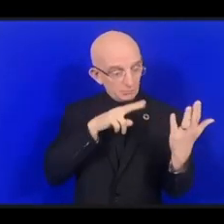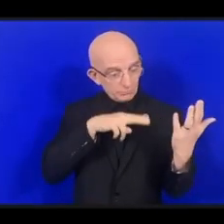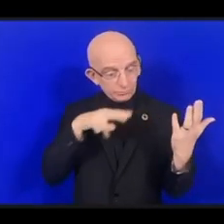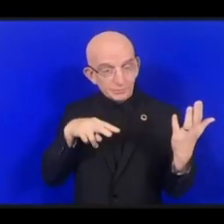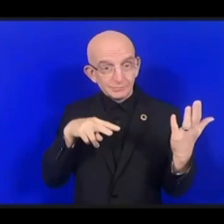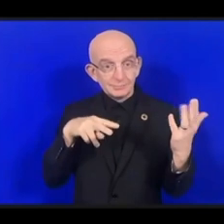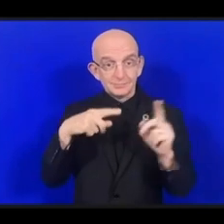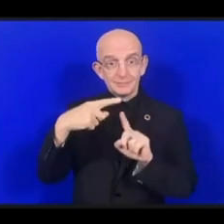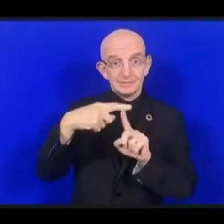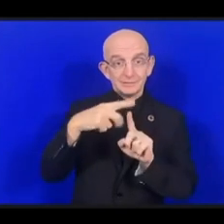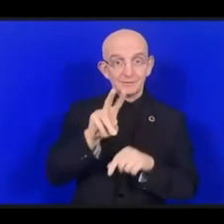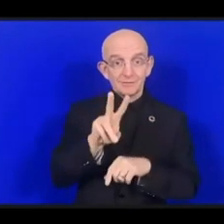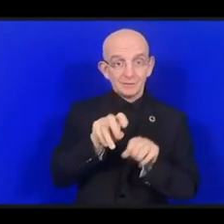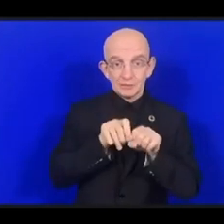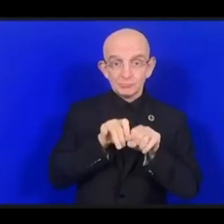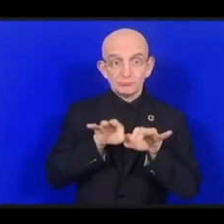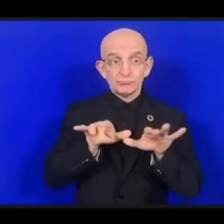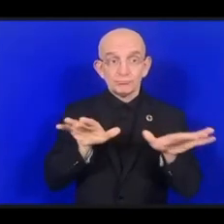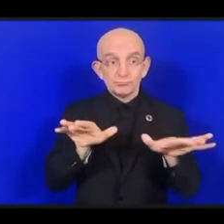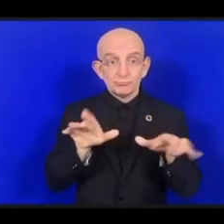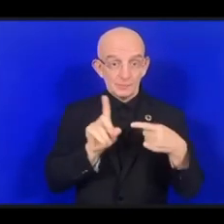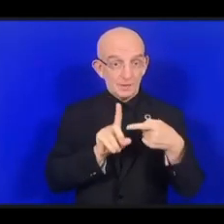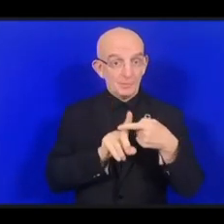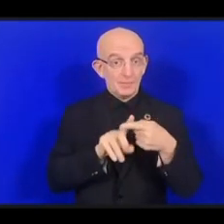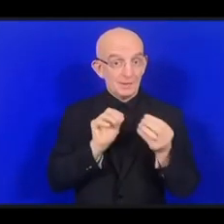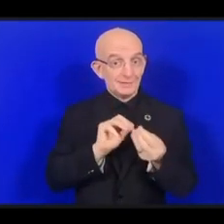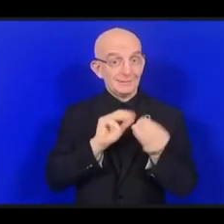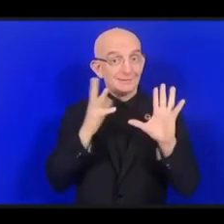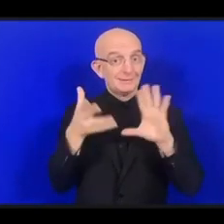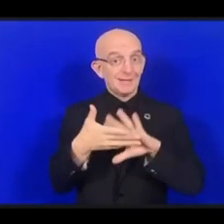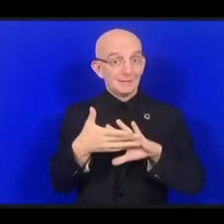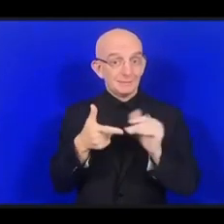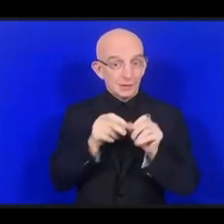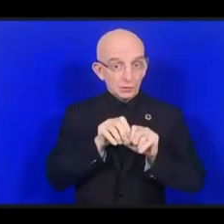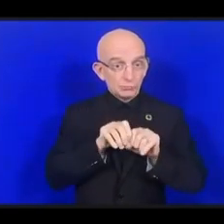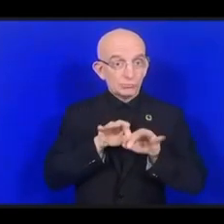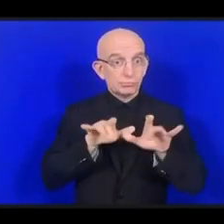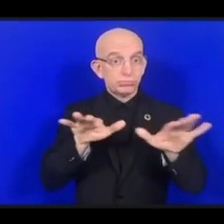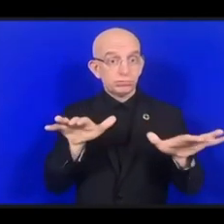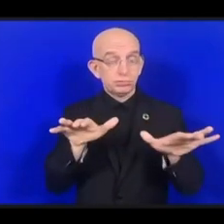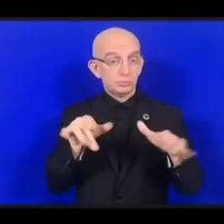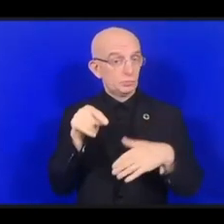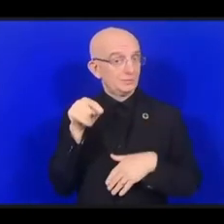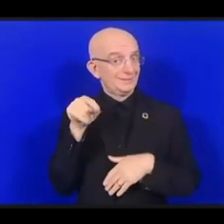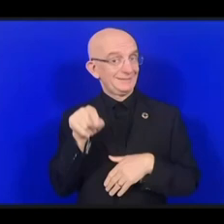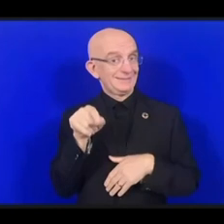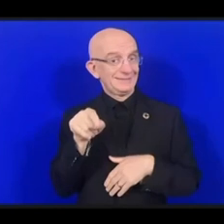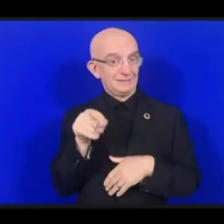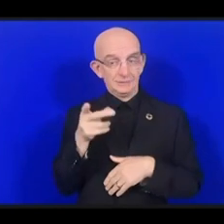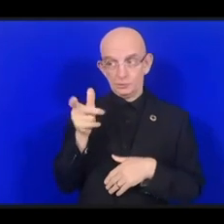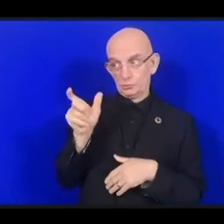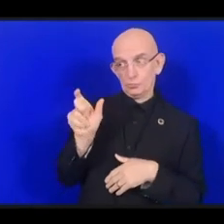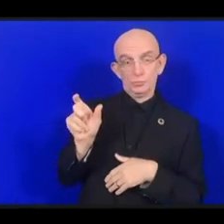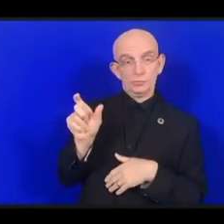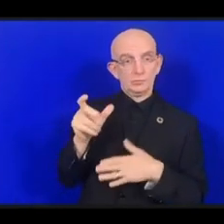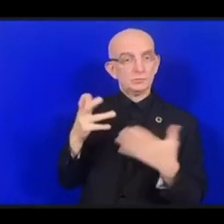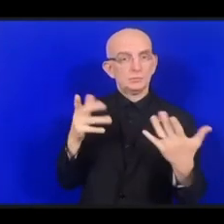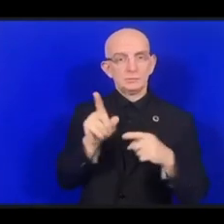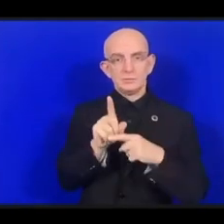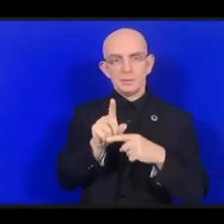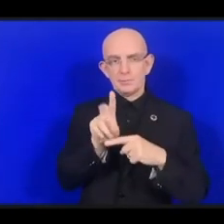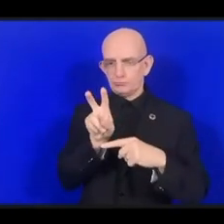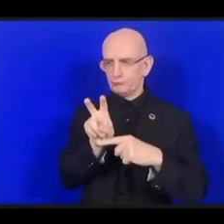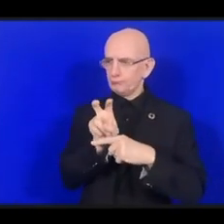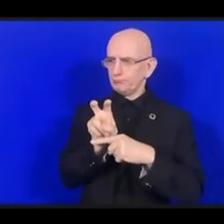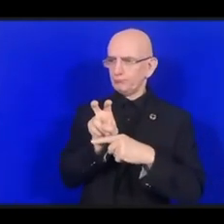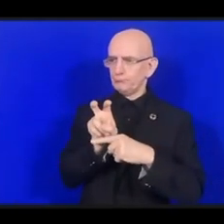означает «связь», часто появлялось в газетах, телевидении и в интернете. Это слово